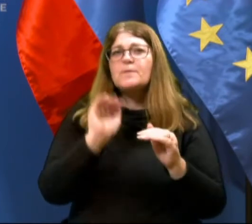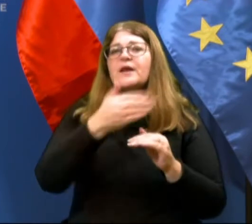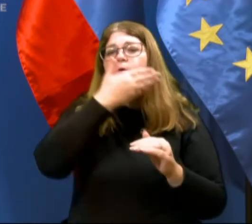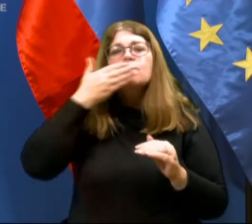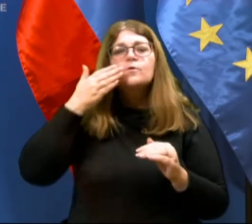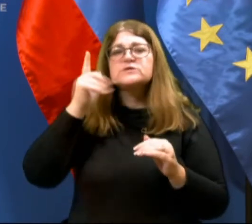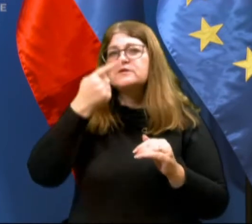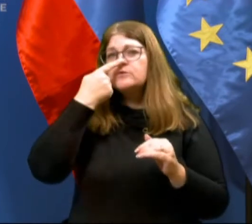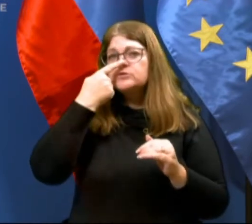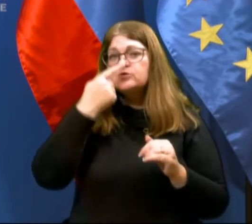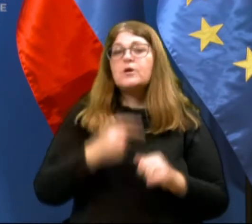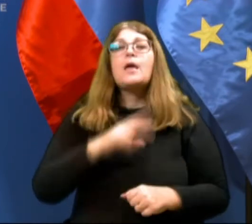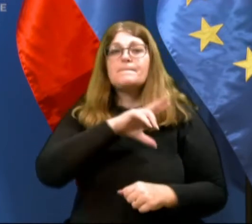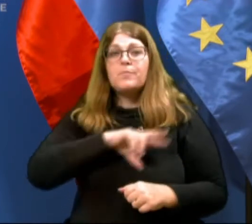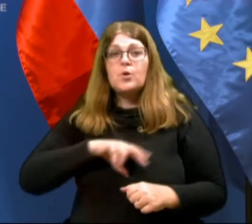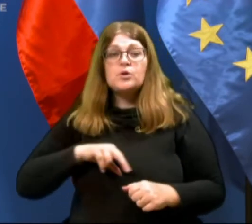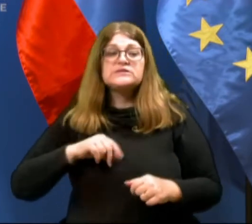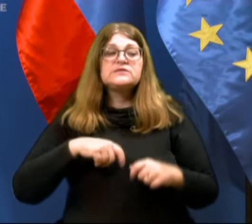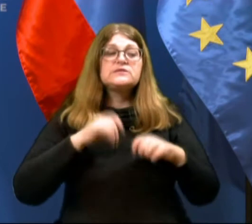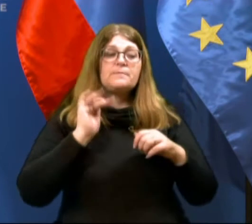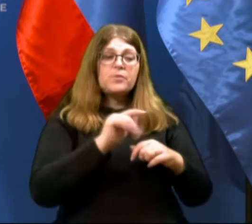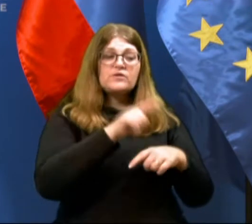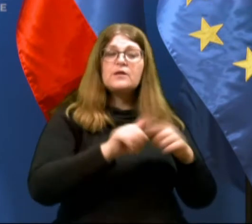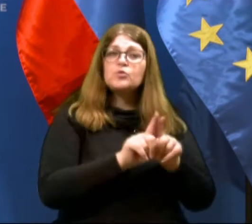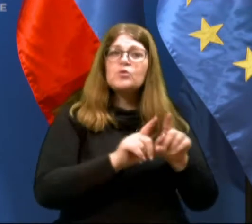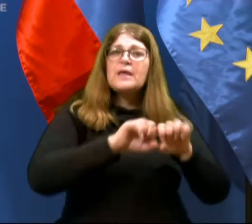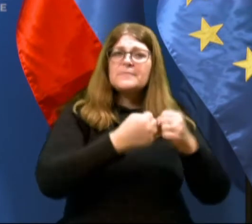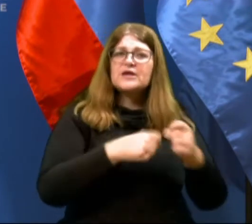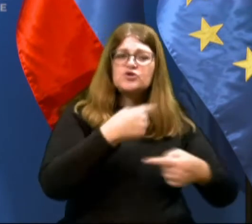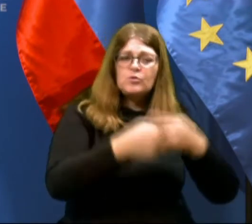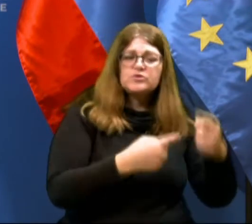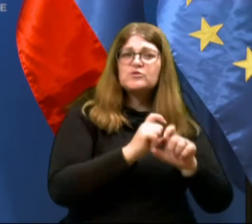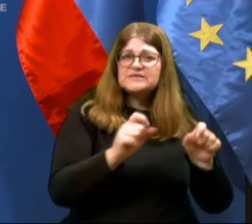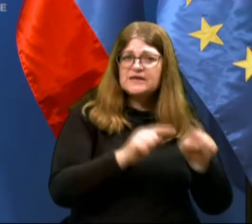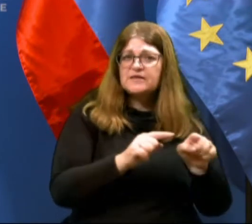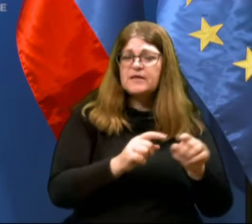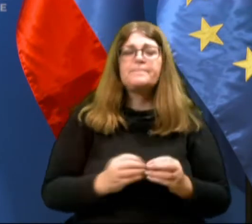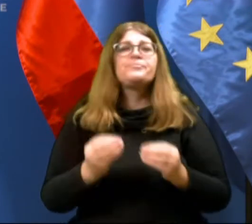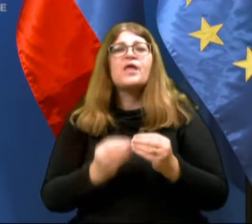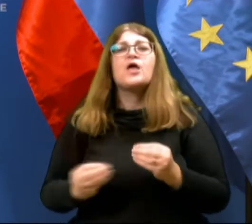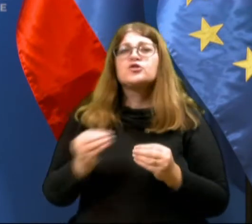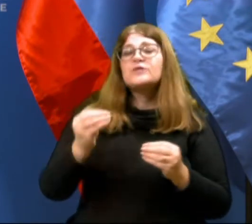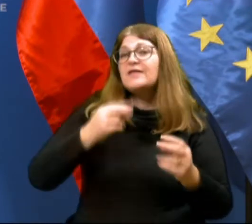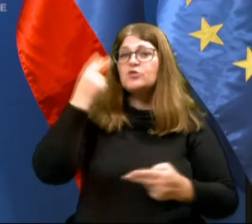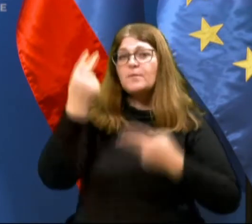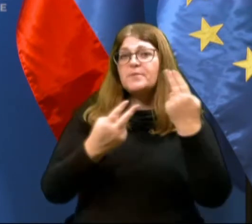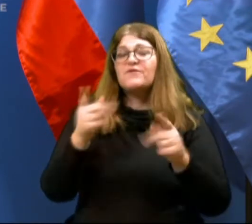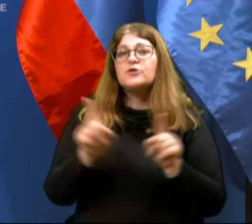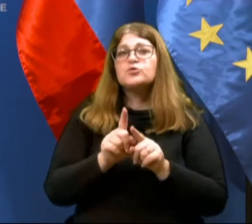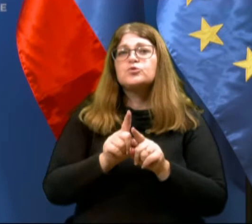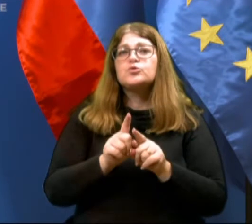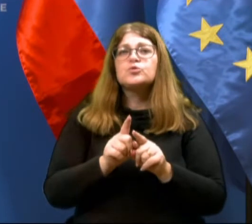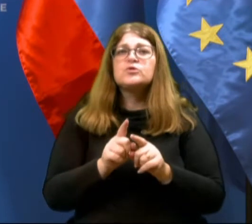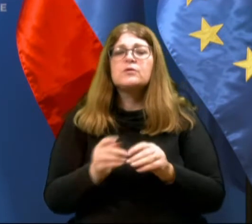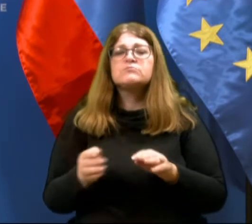ali nosu. Policisti zopr njega vodijo tudi prekrškovni postopek zaradi tega. Dodatno pa preverjajo tudi obstoj elementov